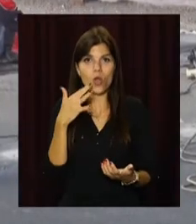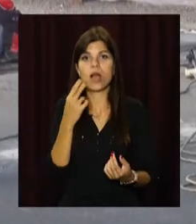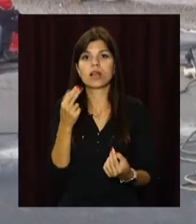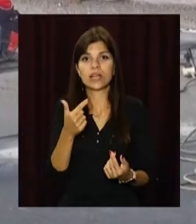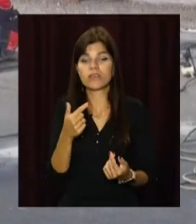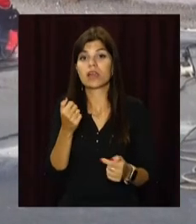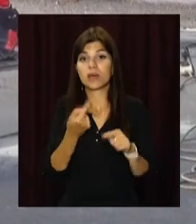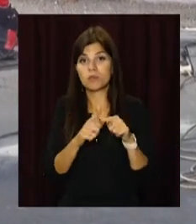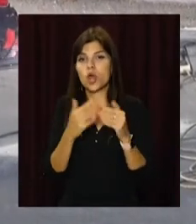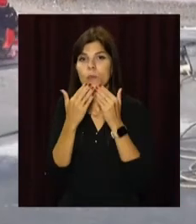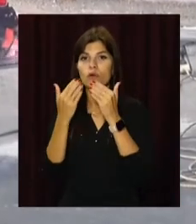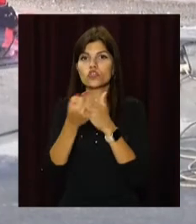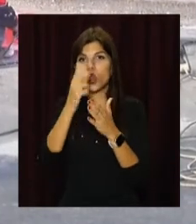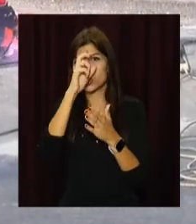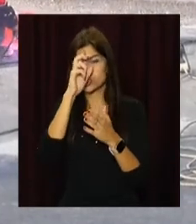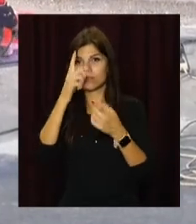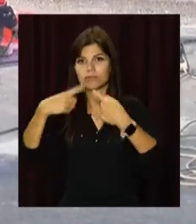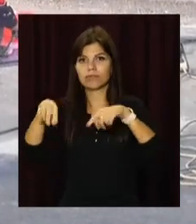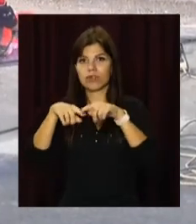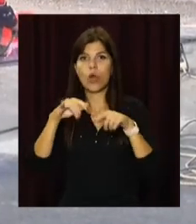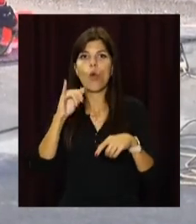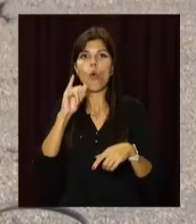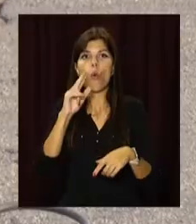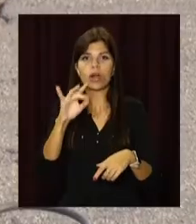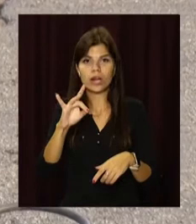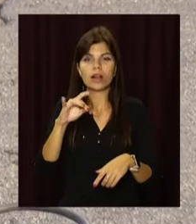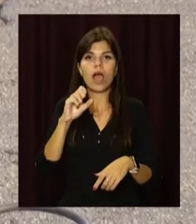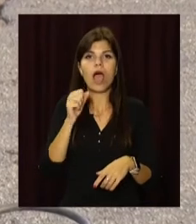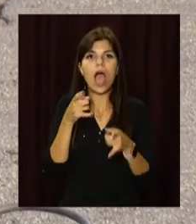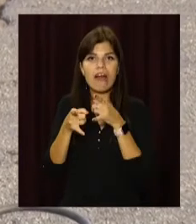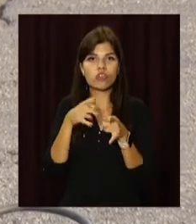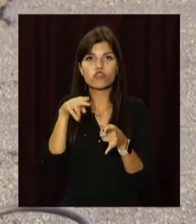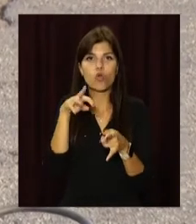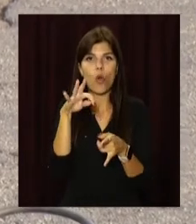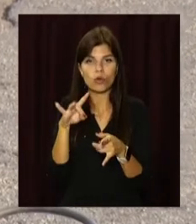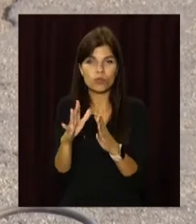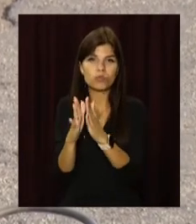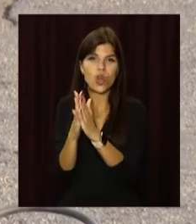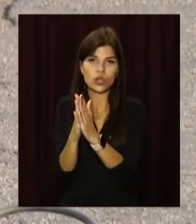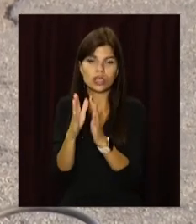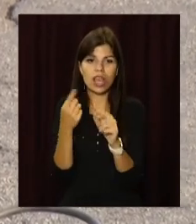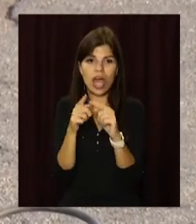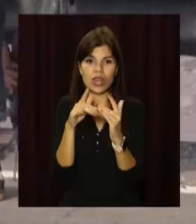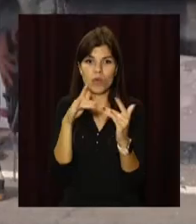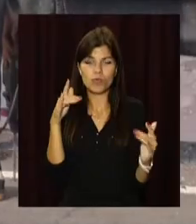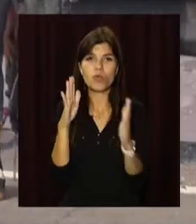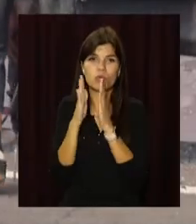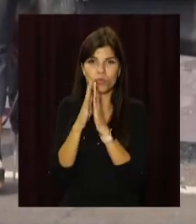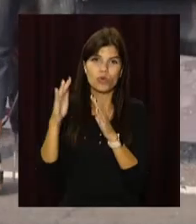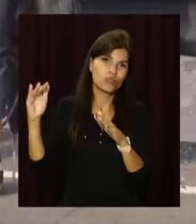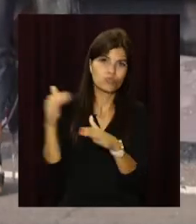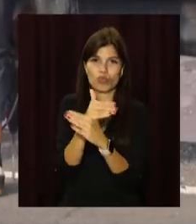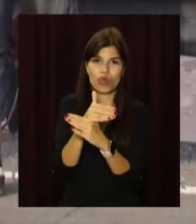зв'язку з цим ми обратилися до державного підприємства «Укравтодор» з проканням взяти цей мостовий перехід у